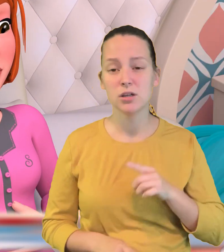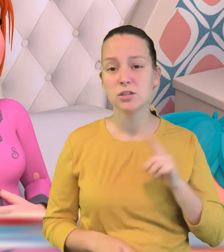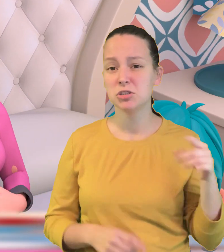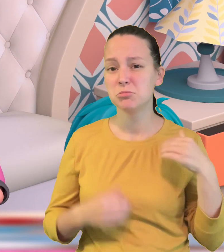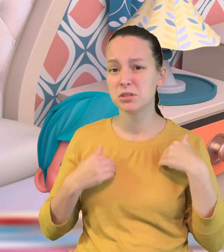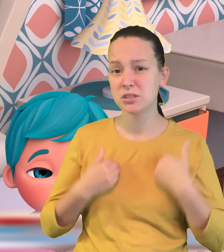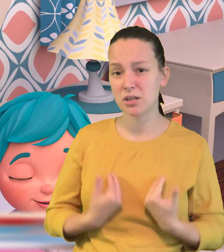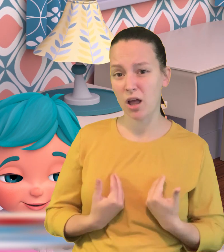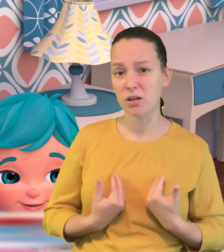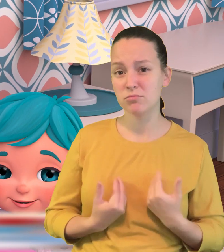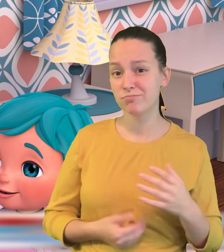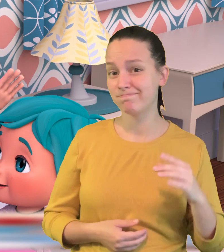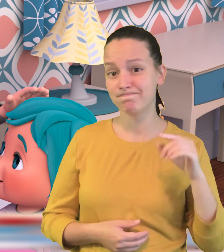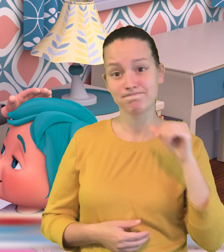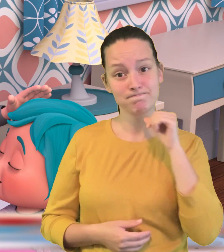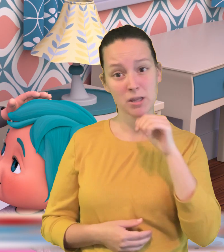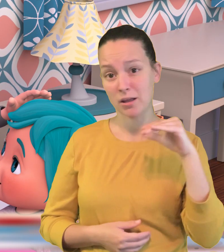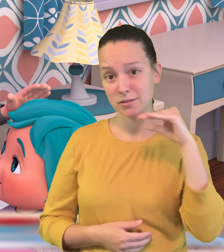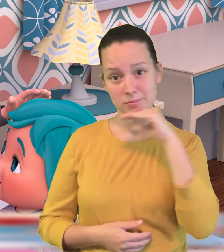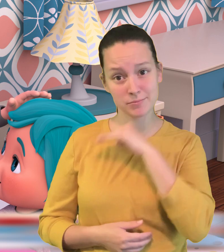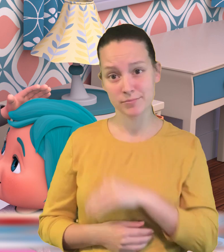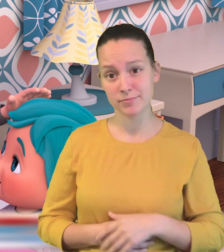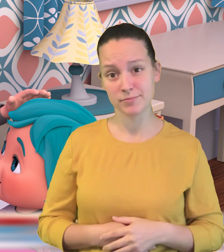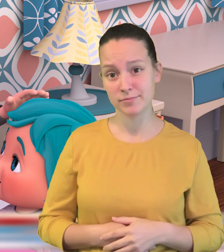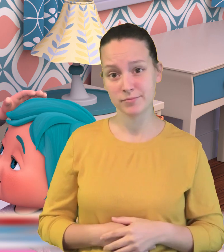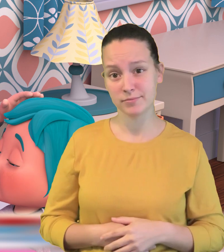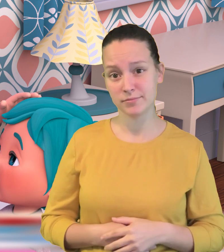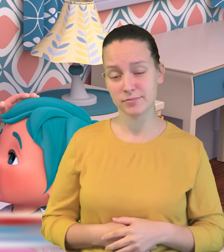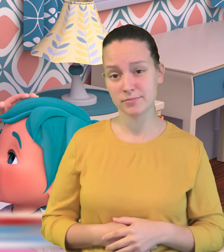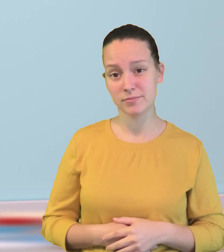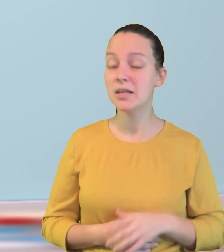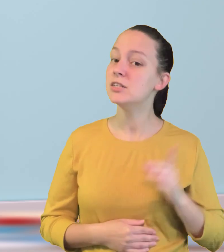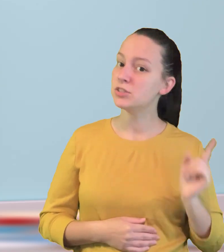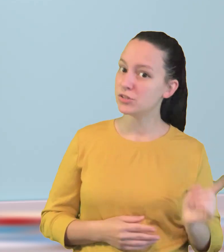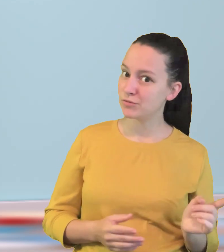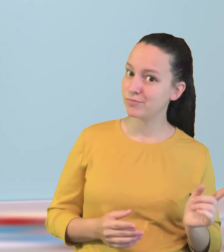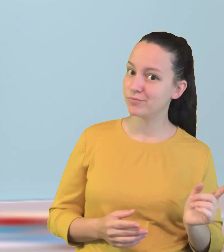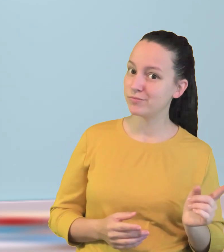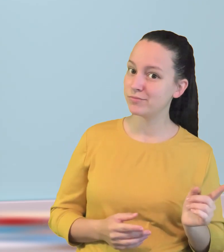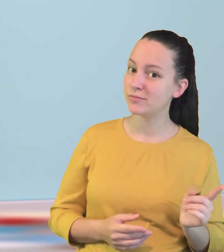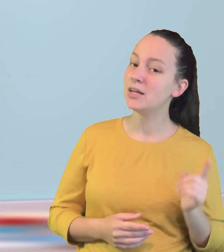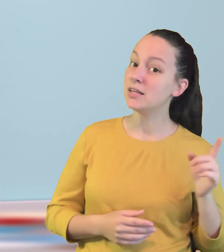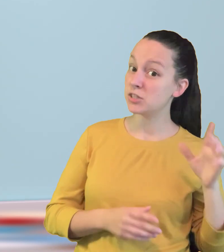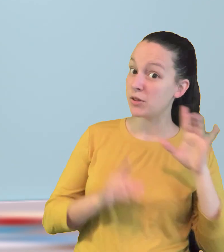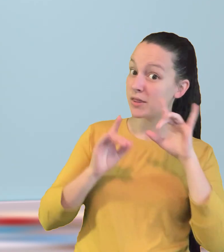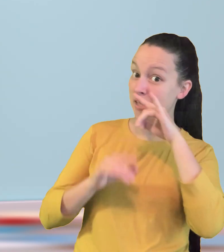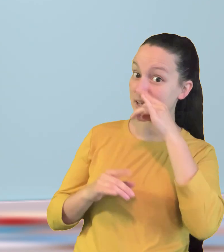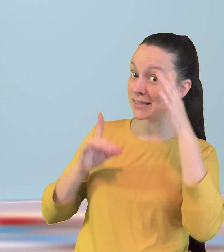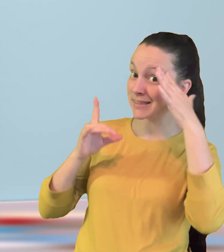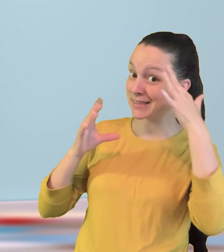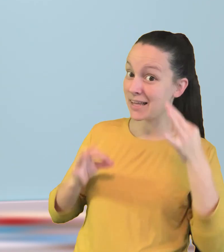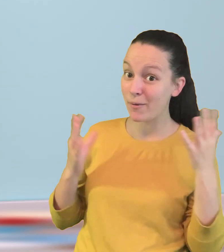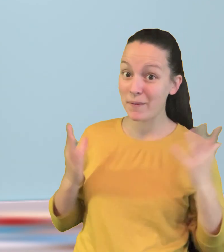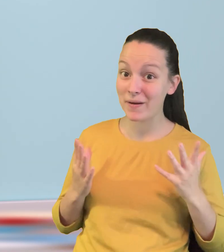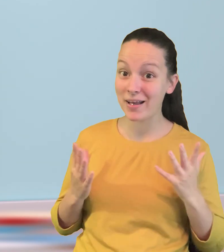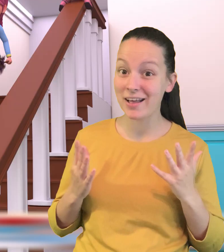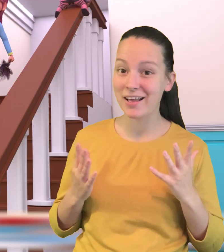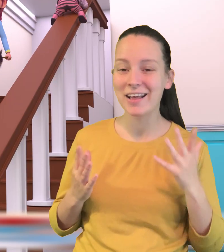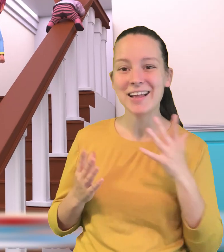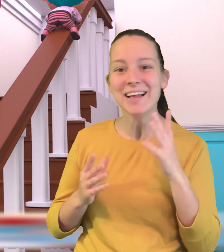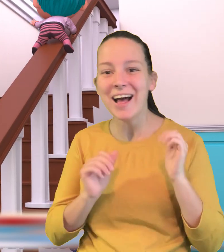Sie war so müde und das war keine Lüge Und so beschlossen die Kinder zu helfen